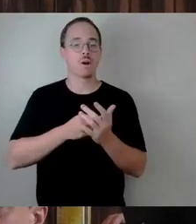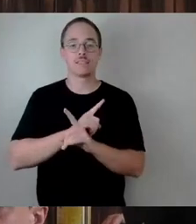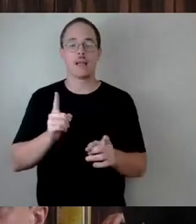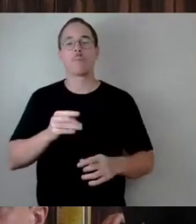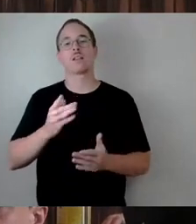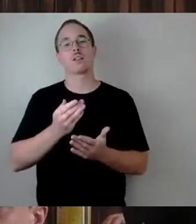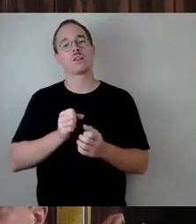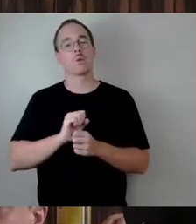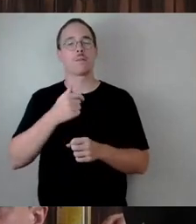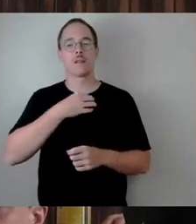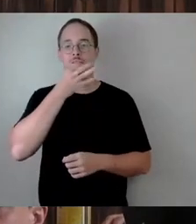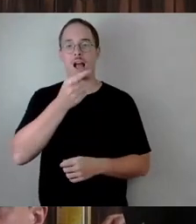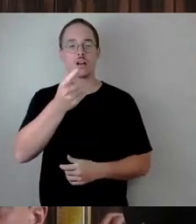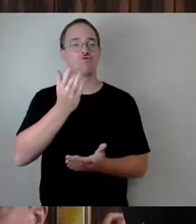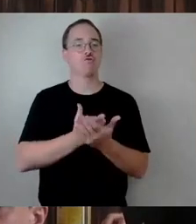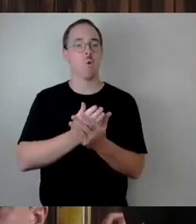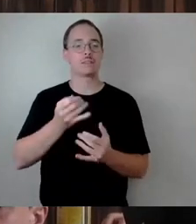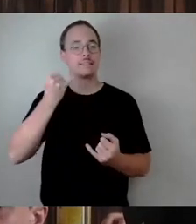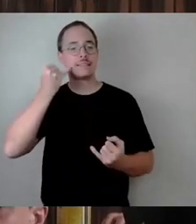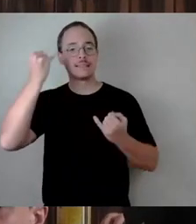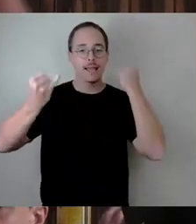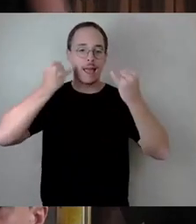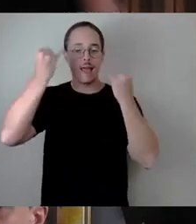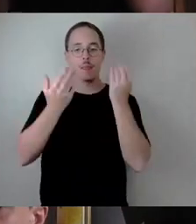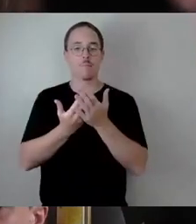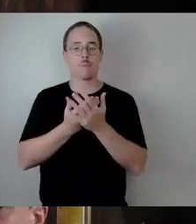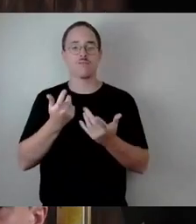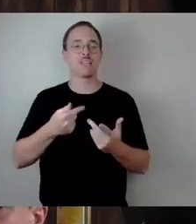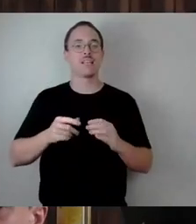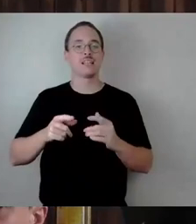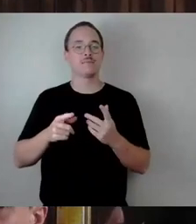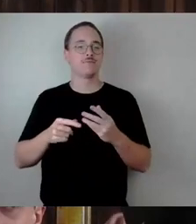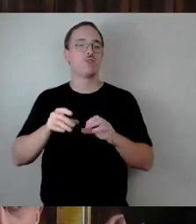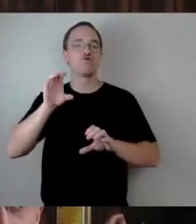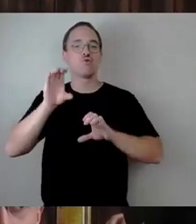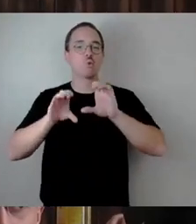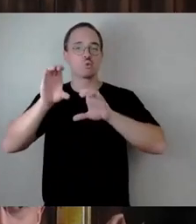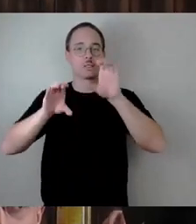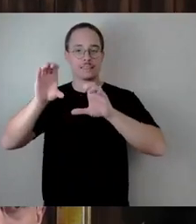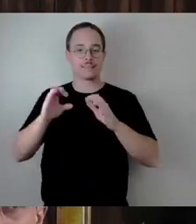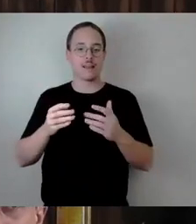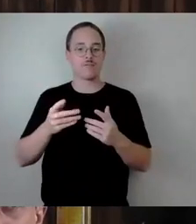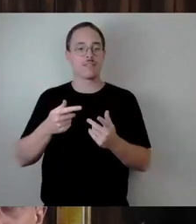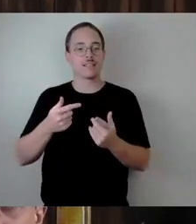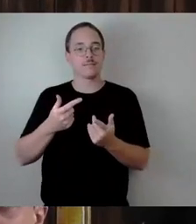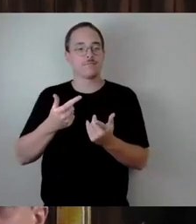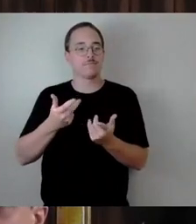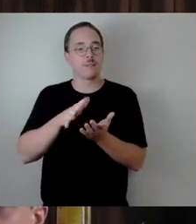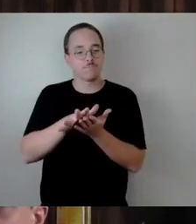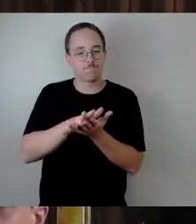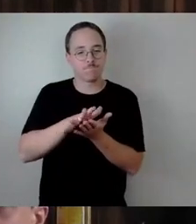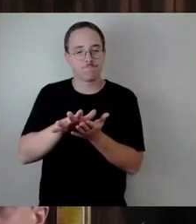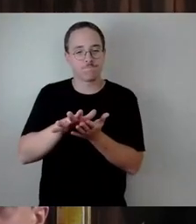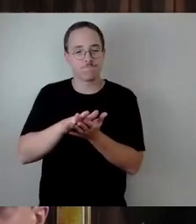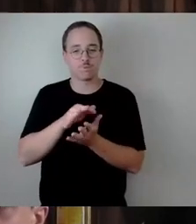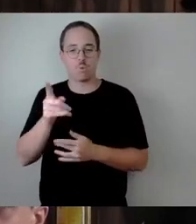einer, ich sage mal so strukturierten Aufarbeitung, verwaltungsintern, aber auch im Wechselspiel mit dem Rat ausschauen könnte oder wann gedenken Sie